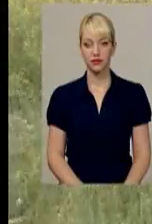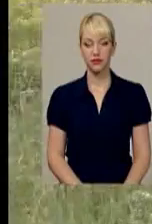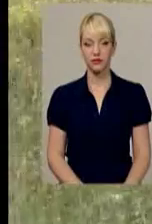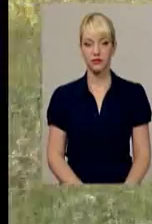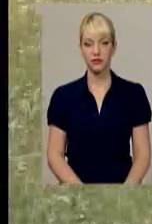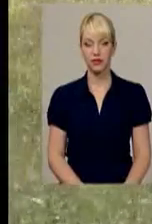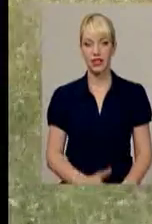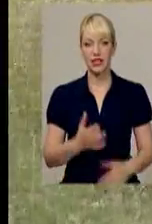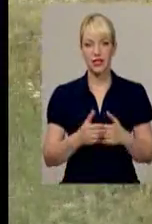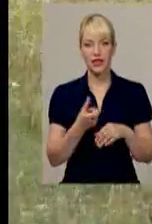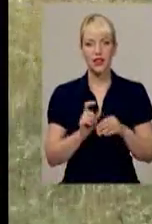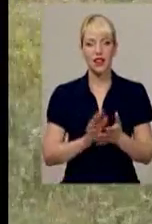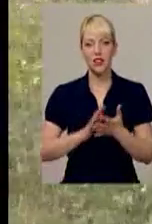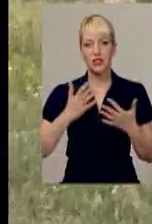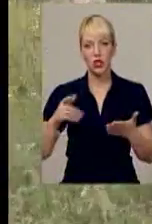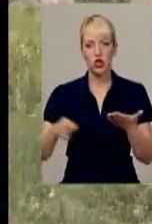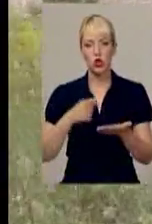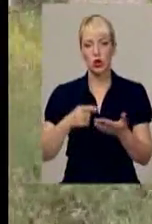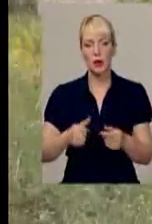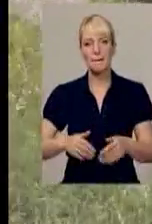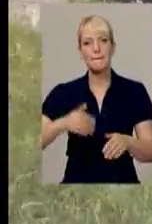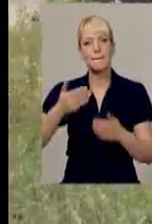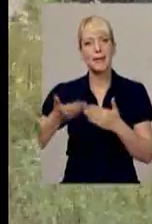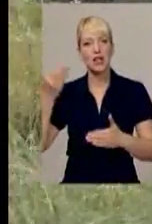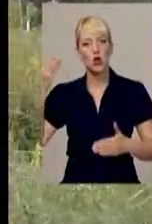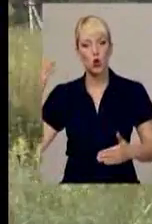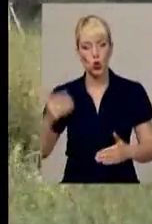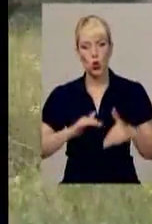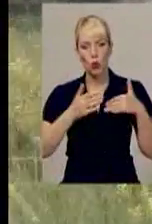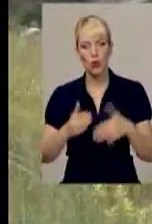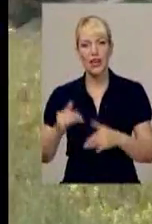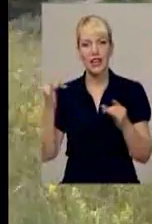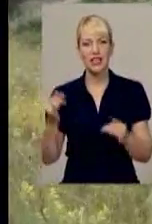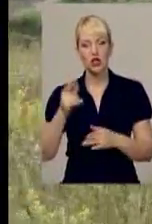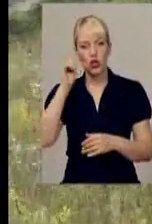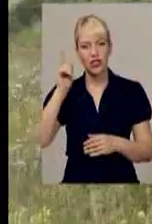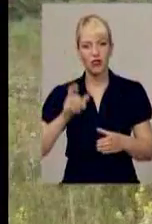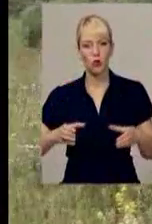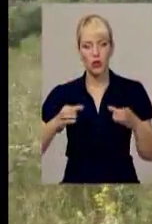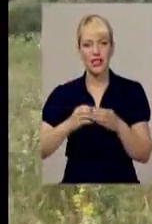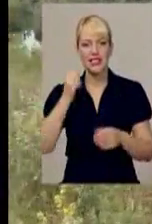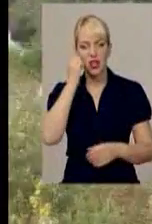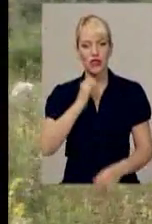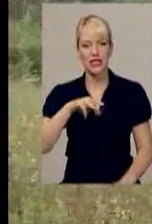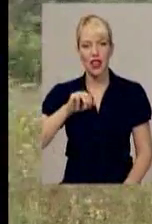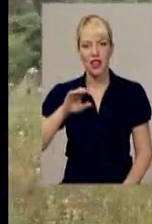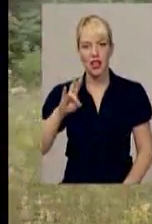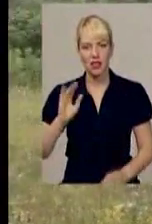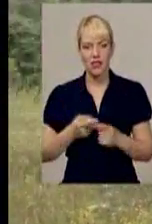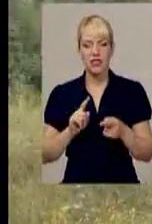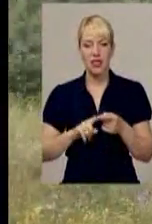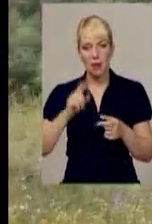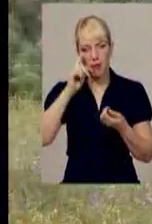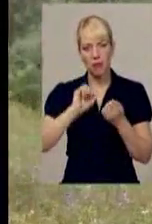Серед найяскравіших сторінок минулого поділля – історія єврейської общини у старовинному Сатані. Пам'ять про неї